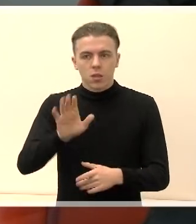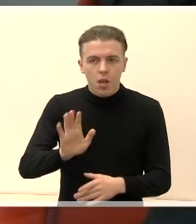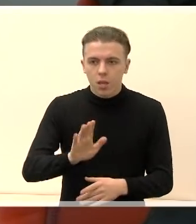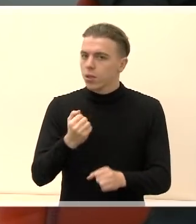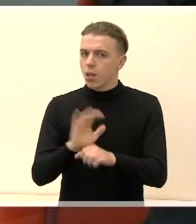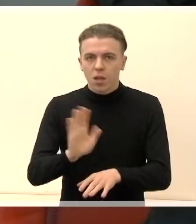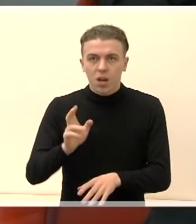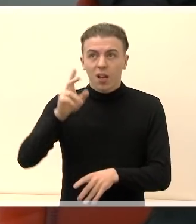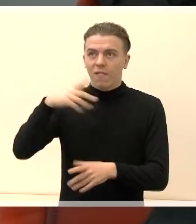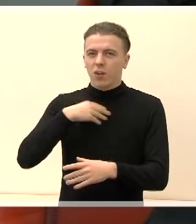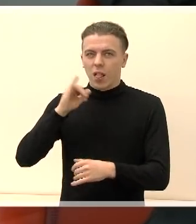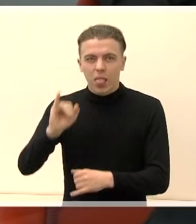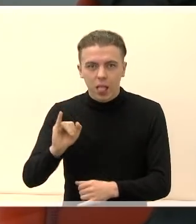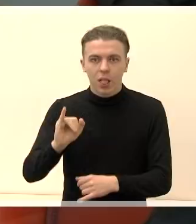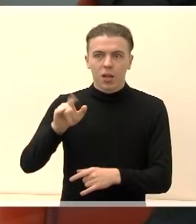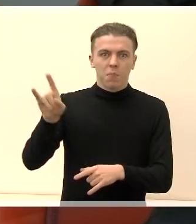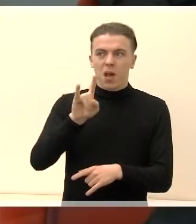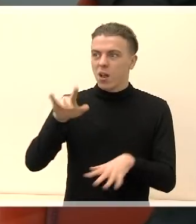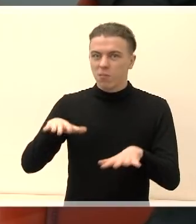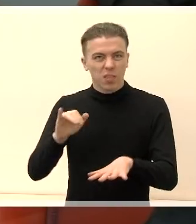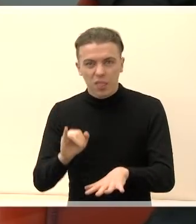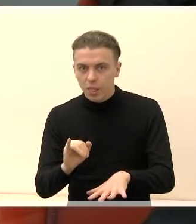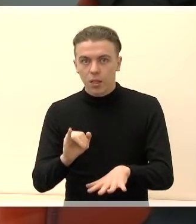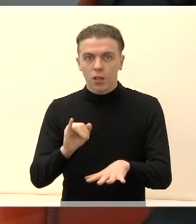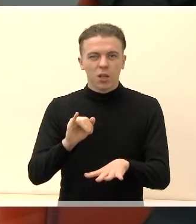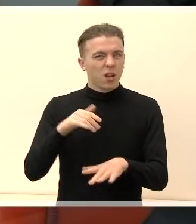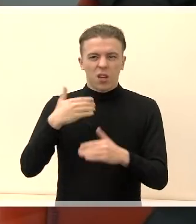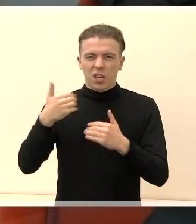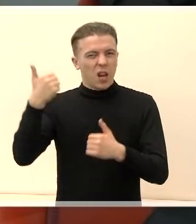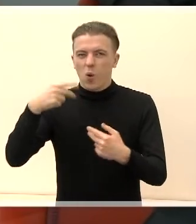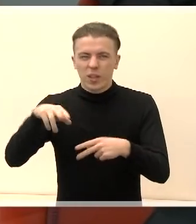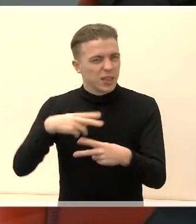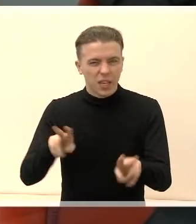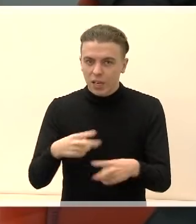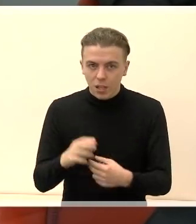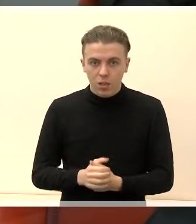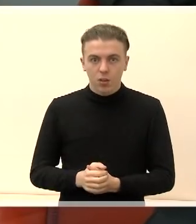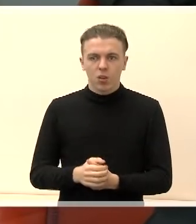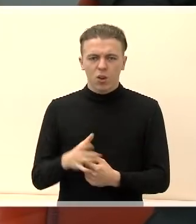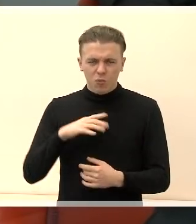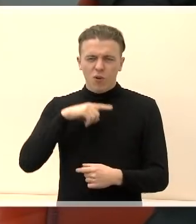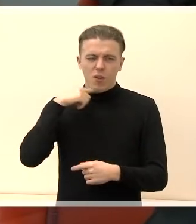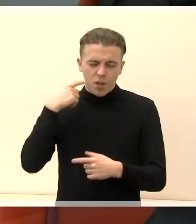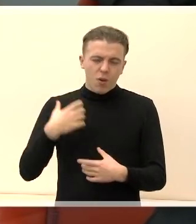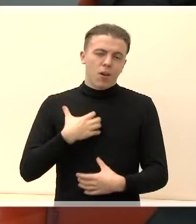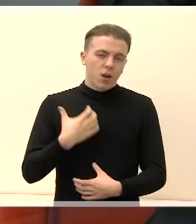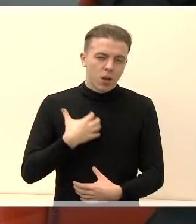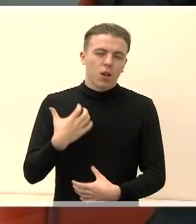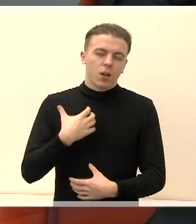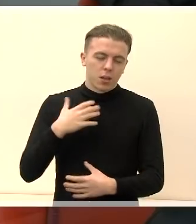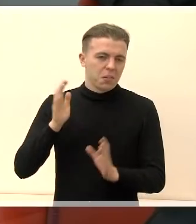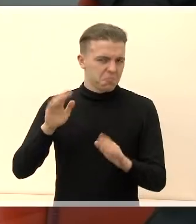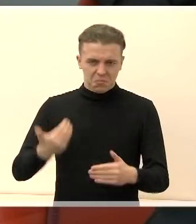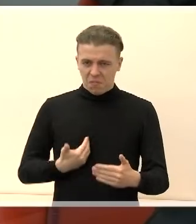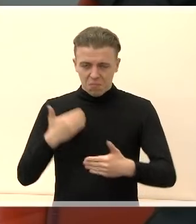netą valdžią Vilnių, netą Marijampolį ir, žodžiu, nieko nebus. Tai 30 metų praėjau tų baubų gazdinimų ir viskas vyksta. Gyvenimas